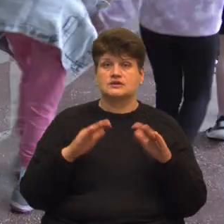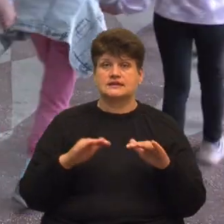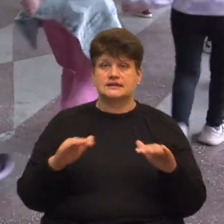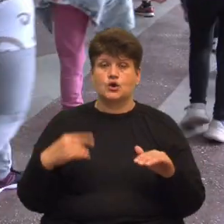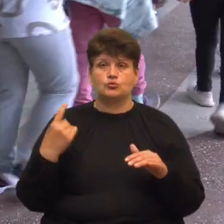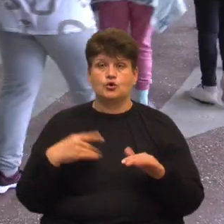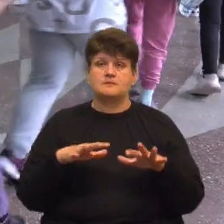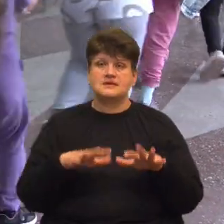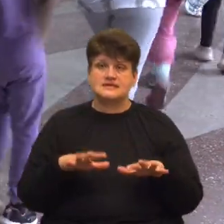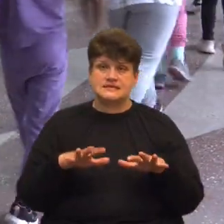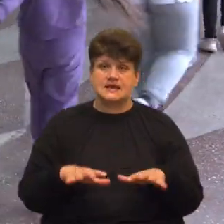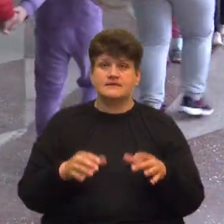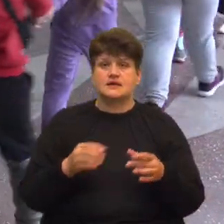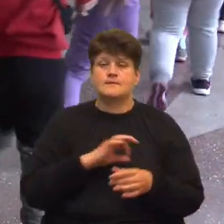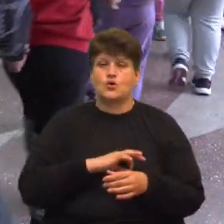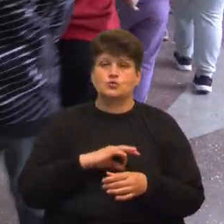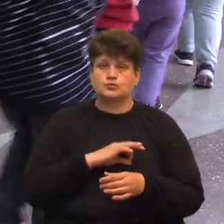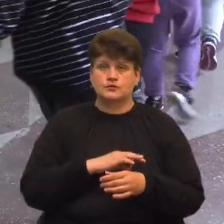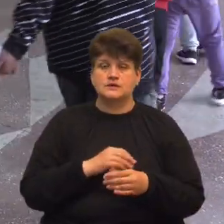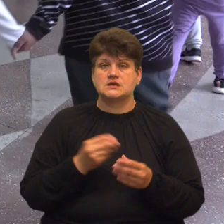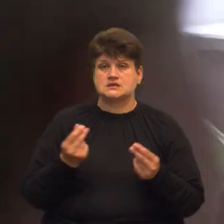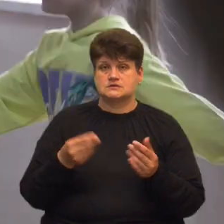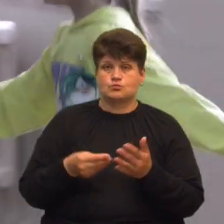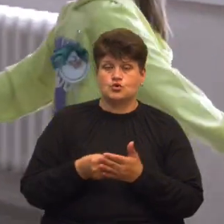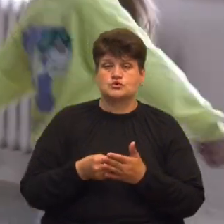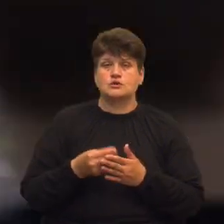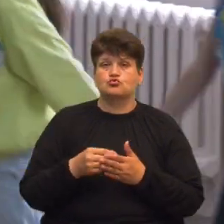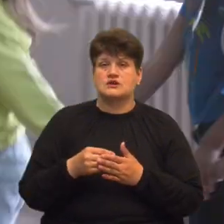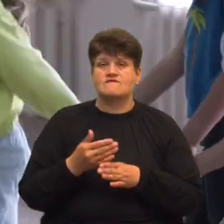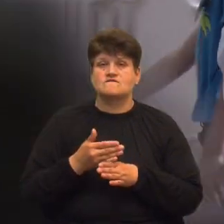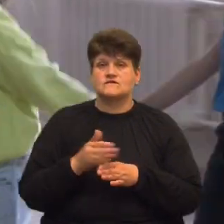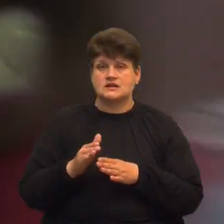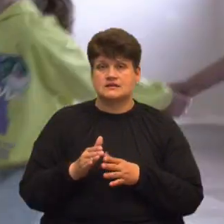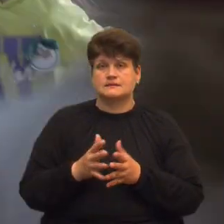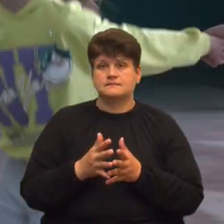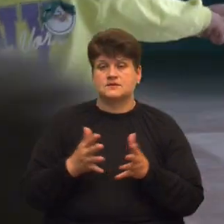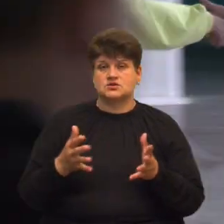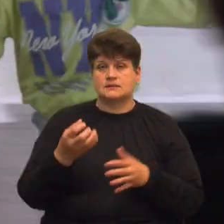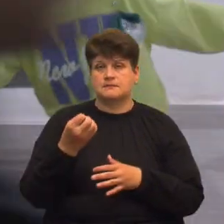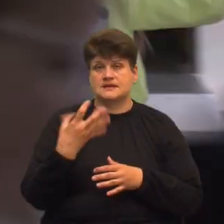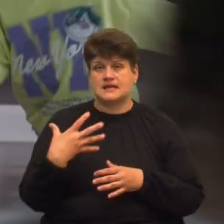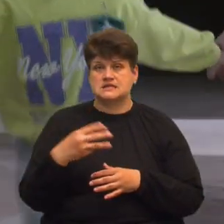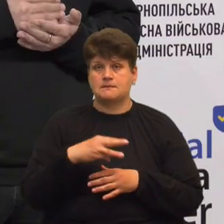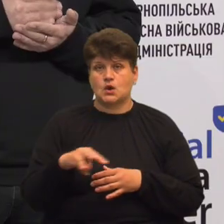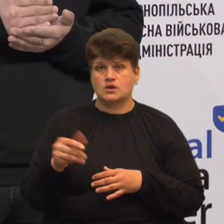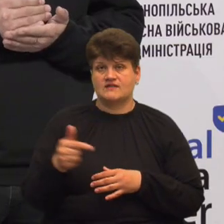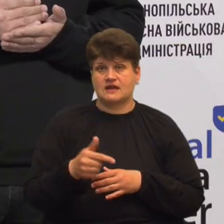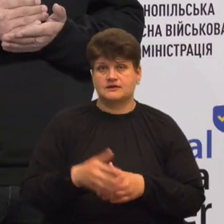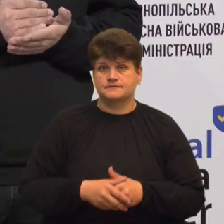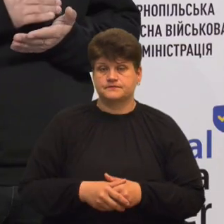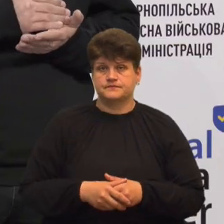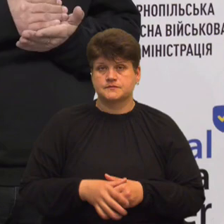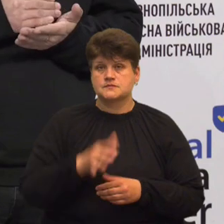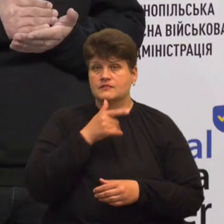місцевих, а також профспілкових та спонсорських бюджетів виділили понад 15 мільйонів гривень. «В час